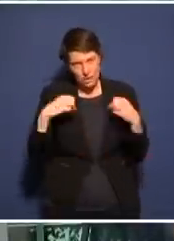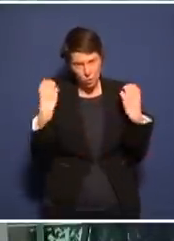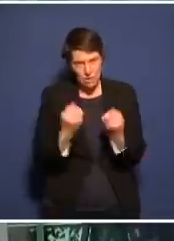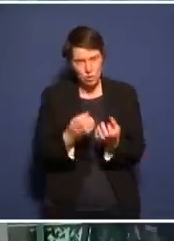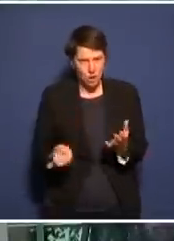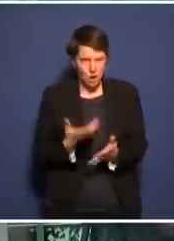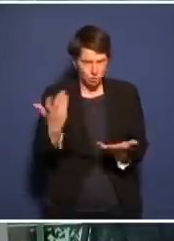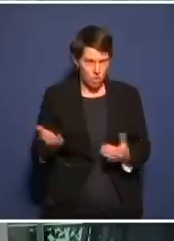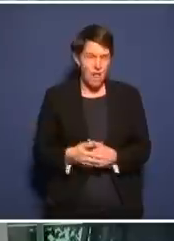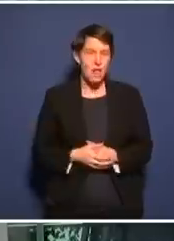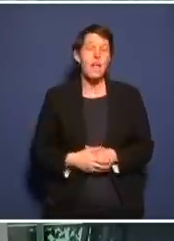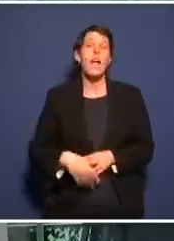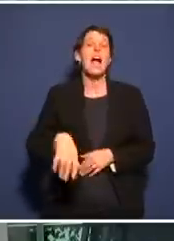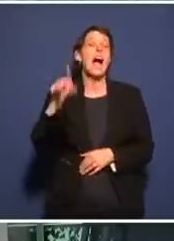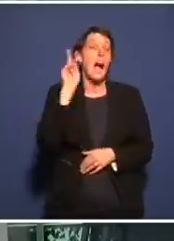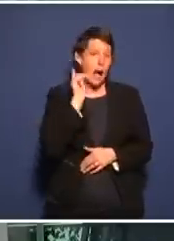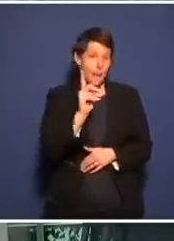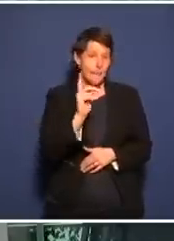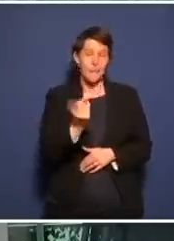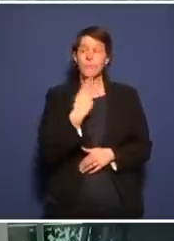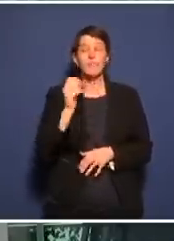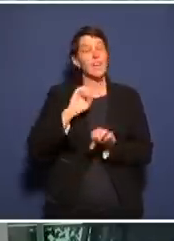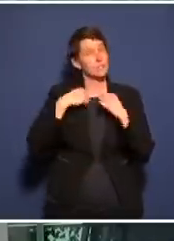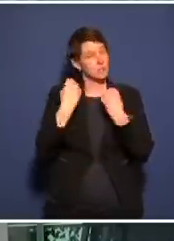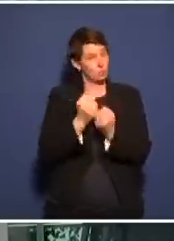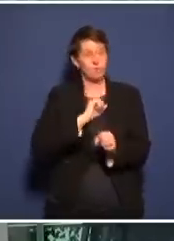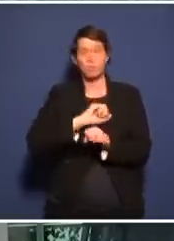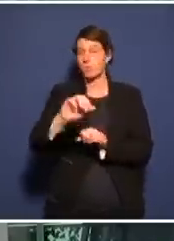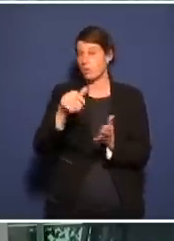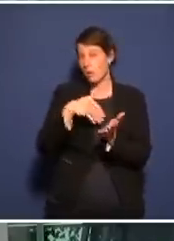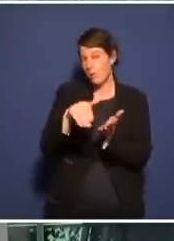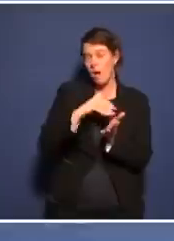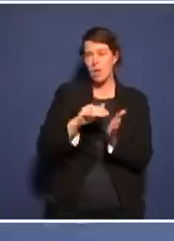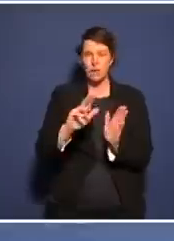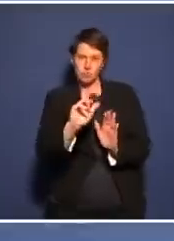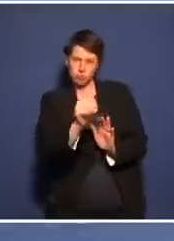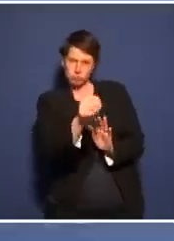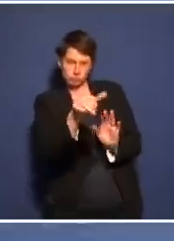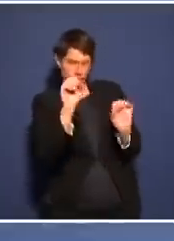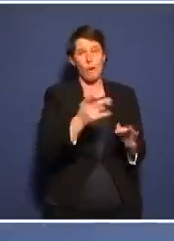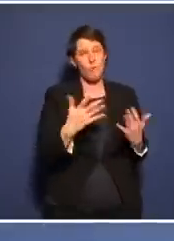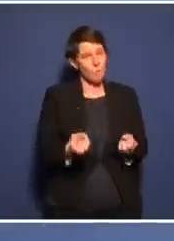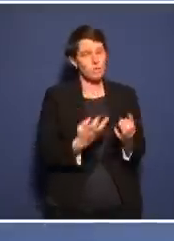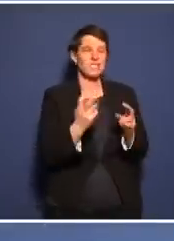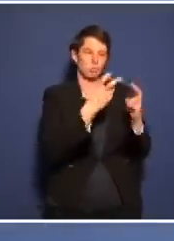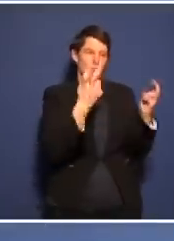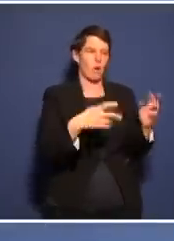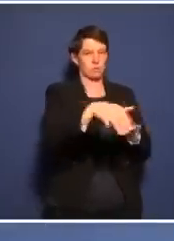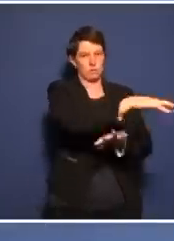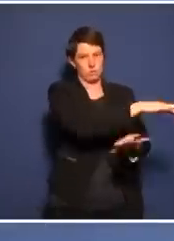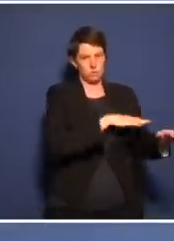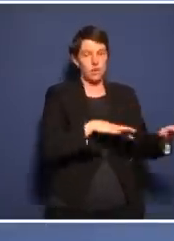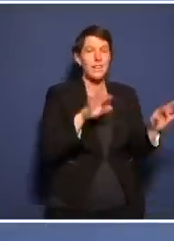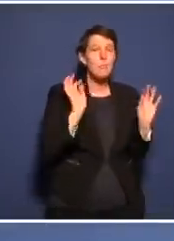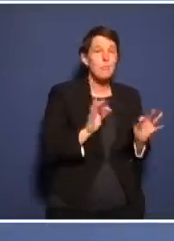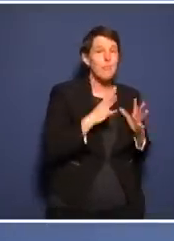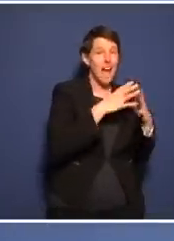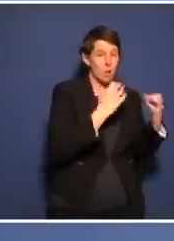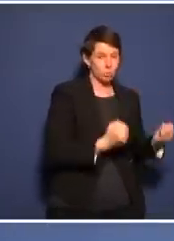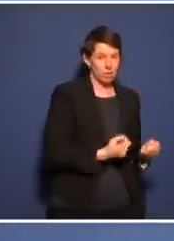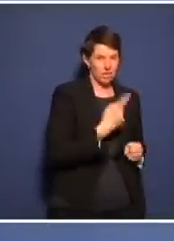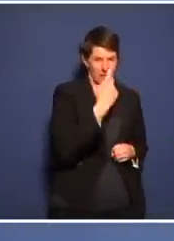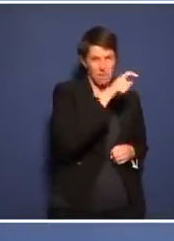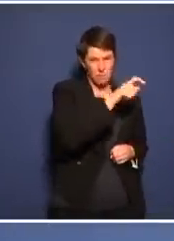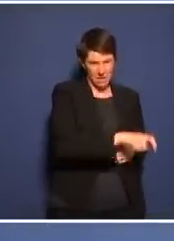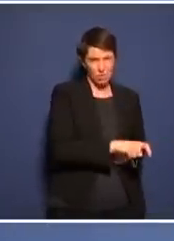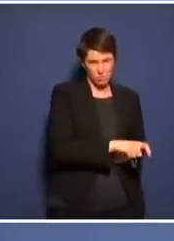es heute schon eine Katastrophe sei mit den Daten. Sie sehen auch, wie Herr Lauterbach hier ganz fasziniert zuhört. Wenn in Ihrem Haushalt eine Covid-19